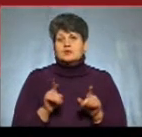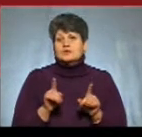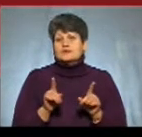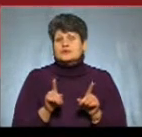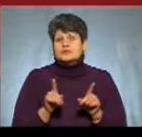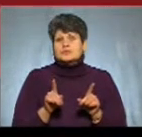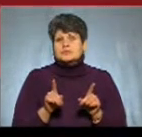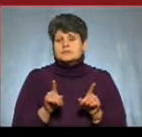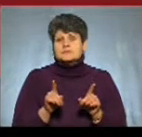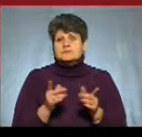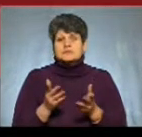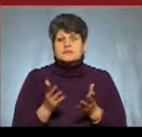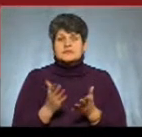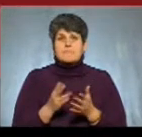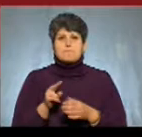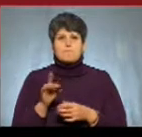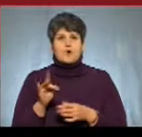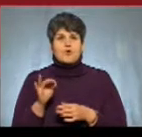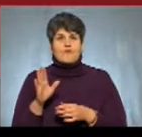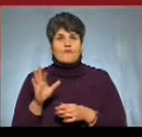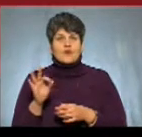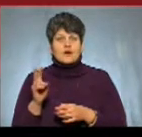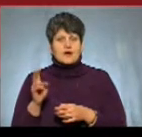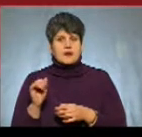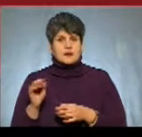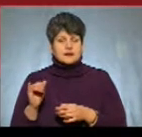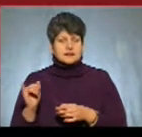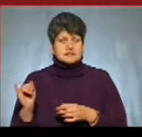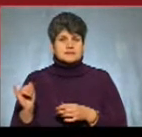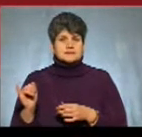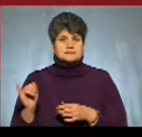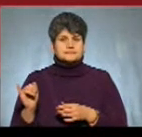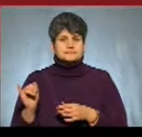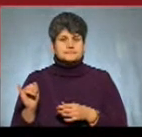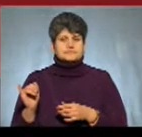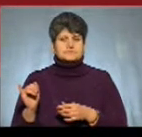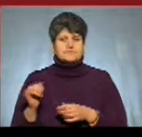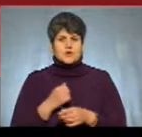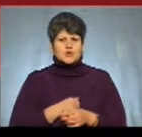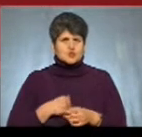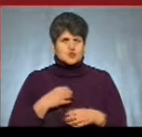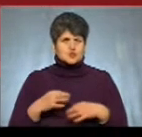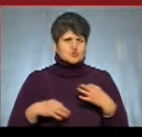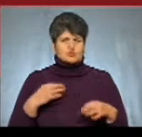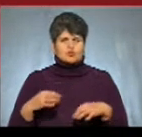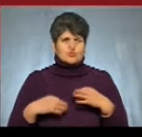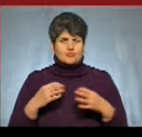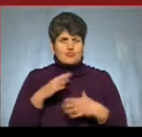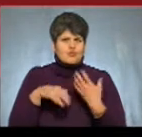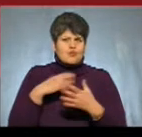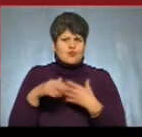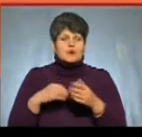якісь провокації, якісь збурення може десь в громадах, і часто може